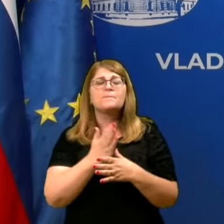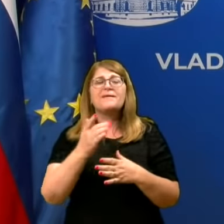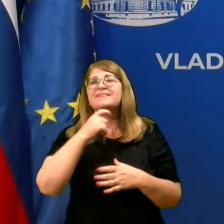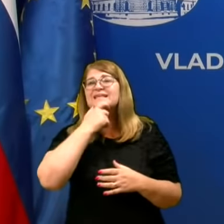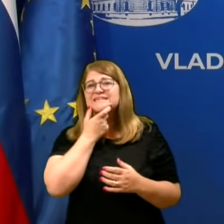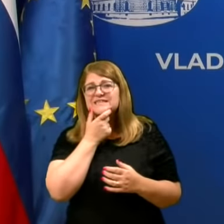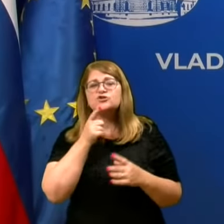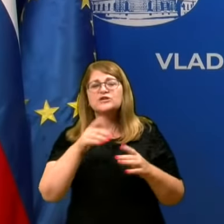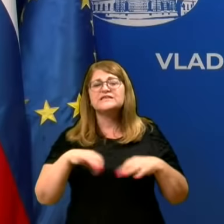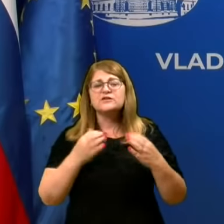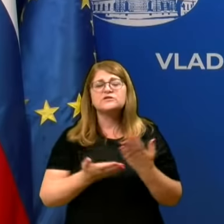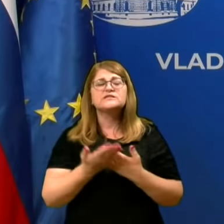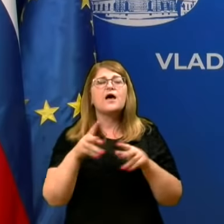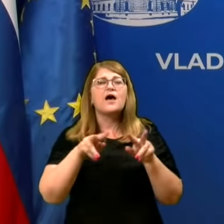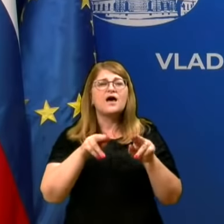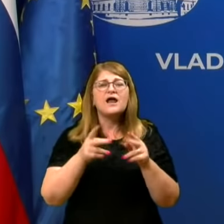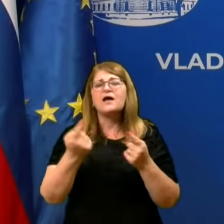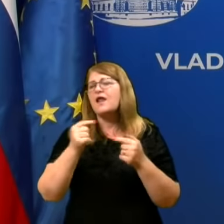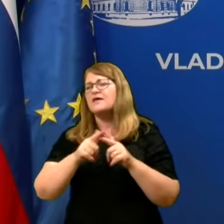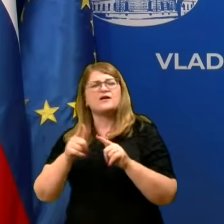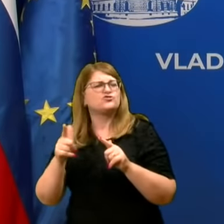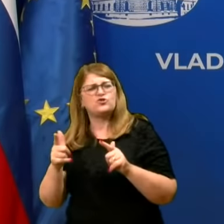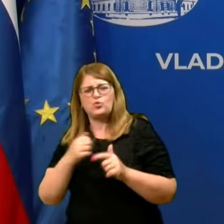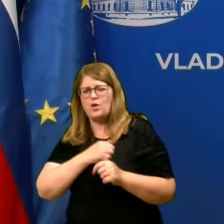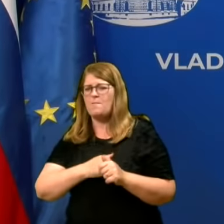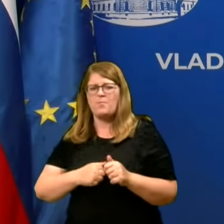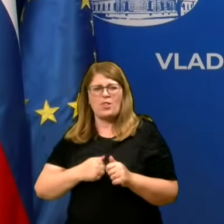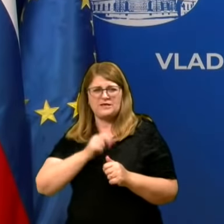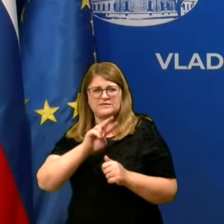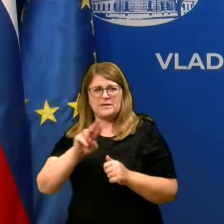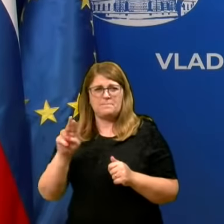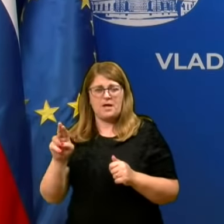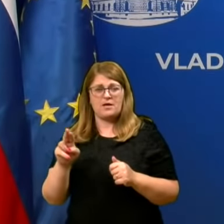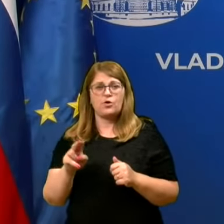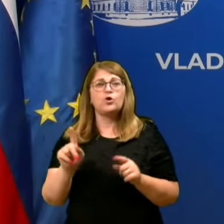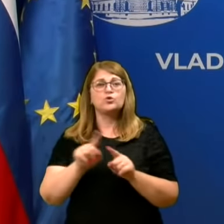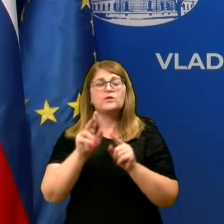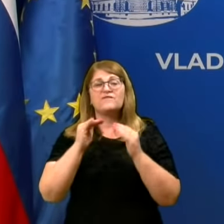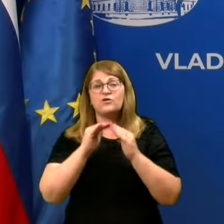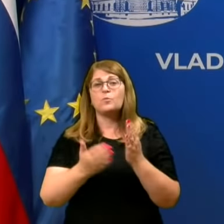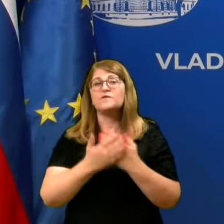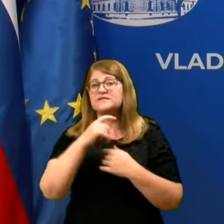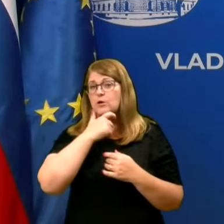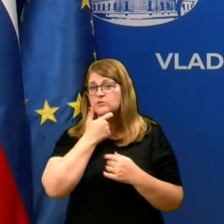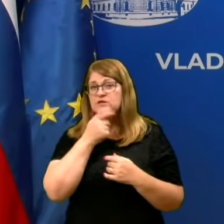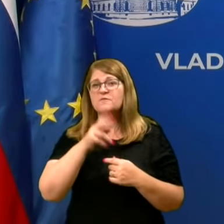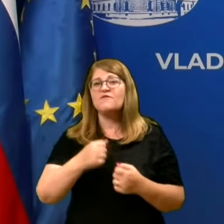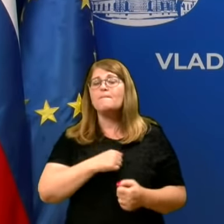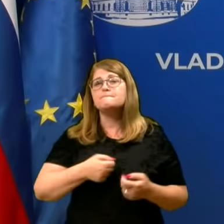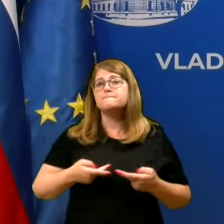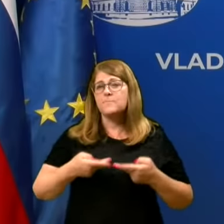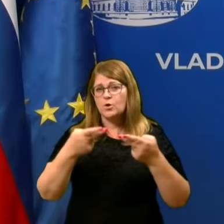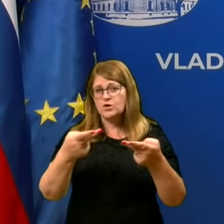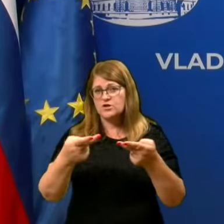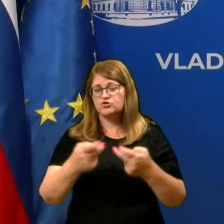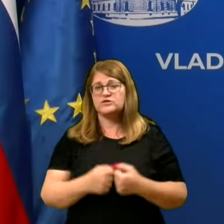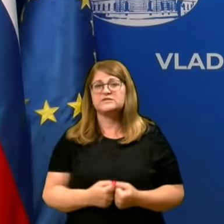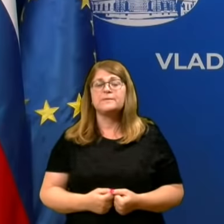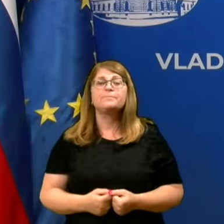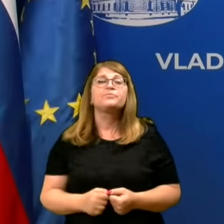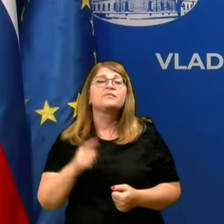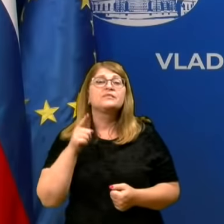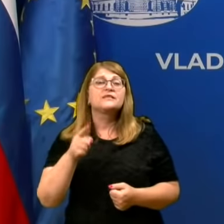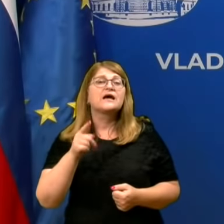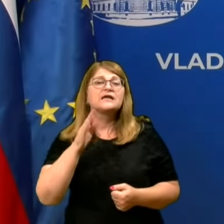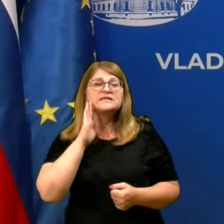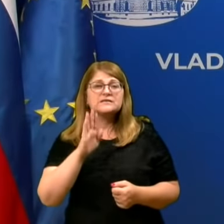dekarcinoma in so imunjsko kompromitirani na kakršen kol drug način in pa tudi v domojo za starele in pa v oboničnice. Takrat pa pravzaprav vse bodo